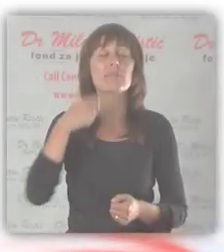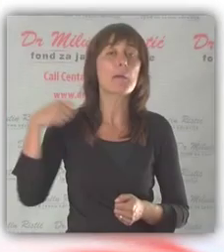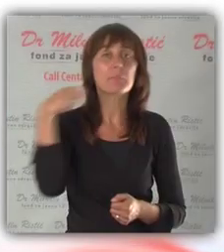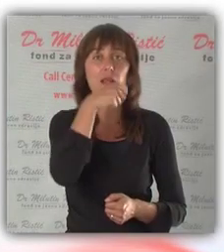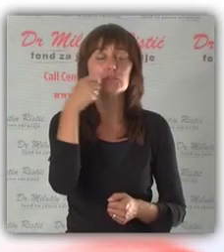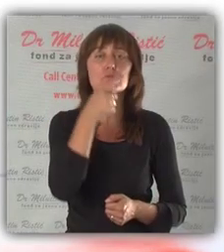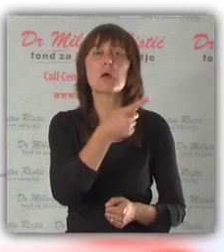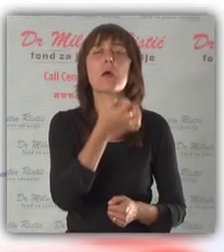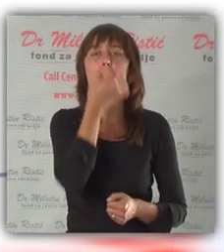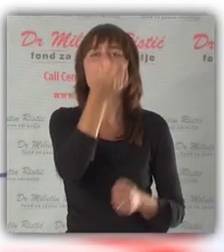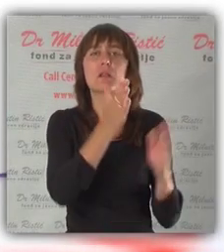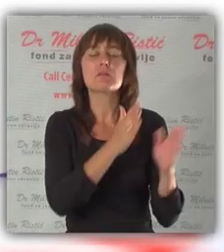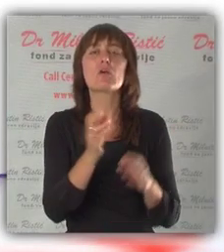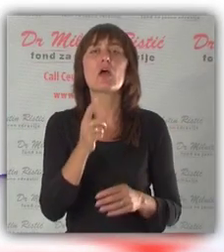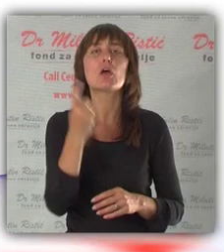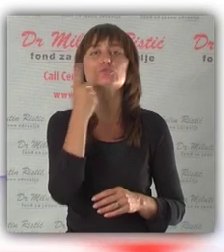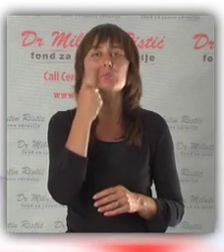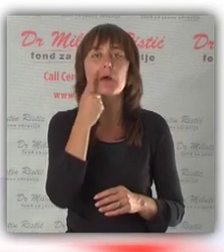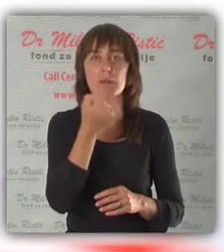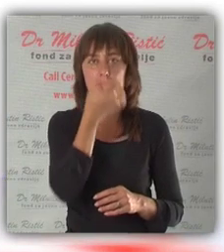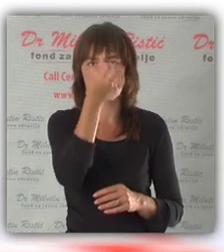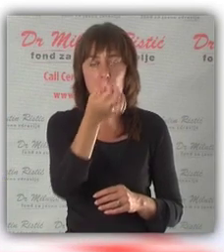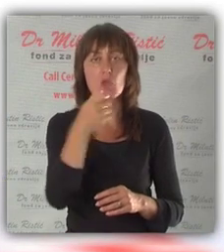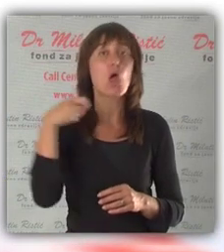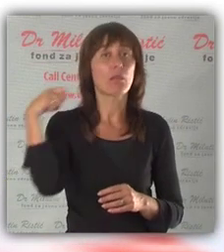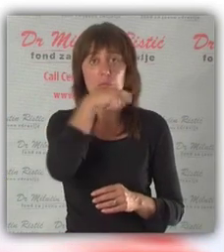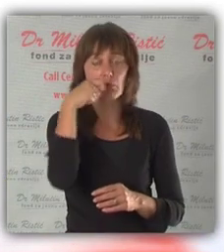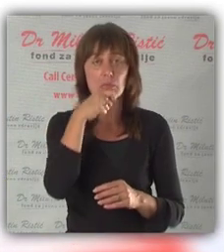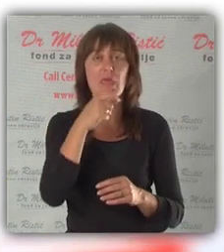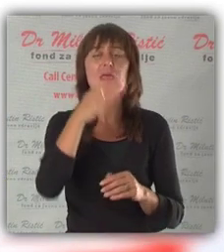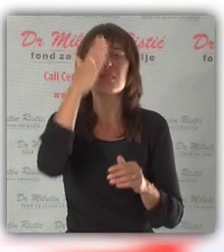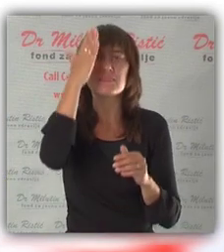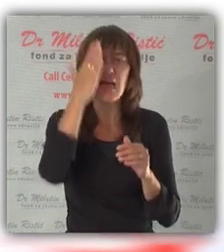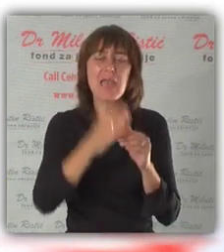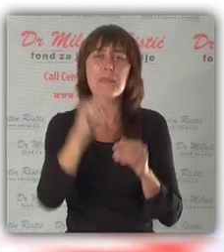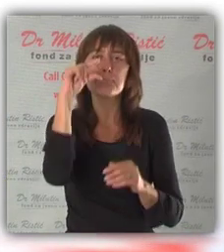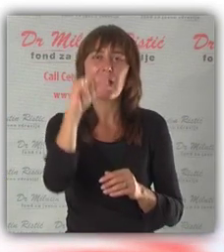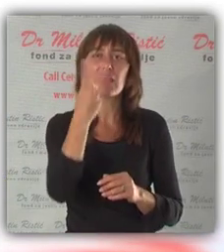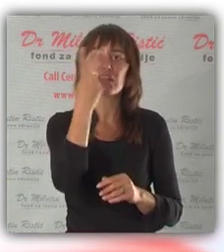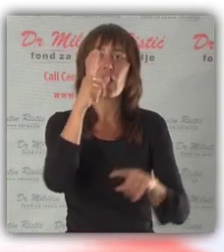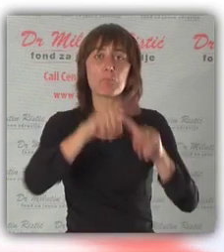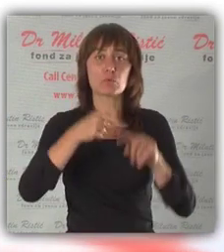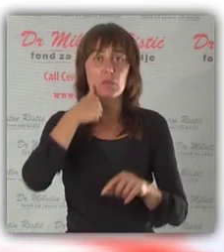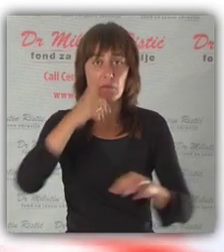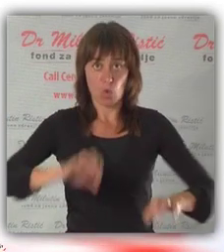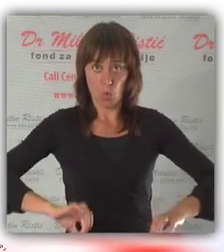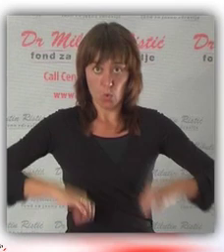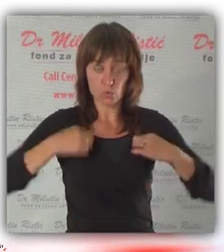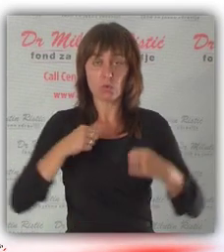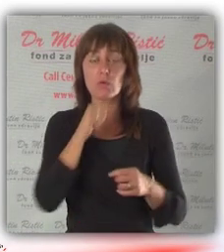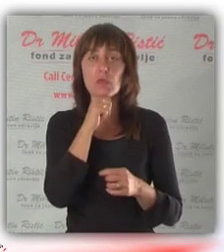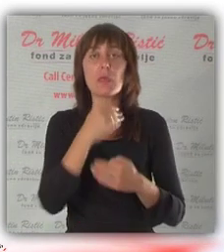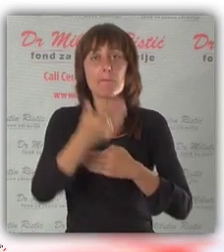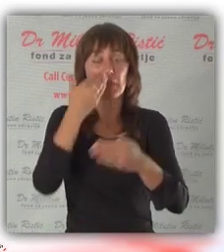Kada prati zube, najčešće je pitanje koje postavljaju stomatolozima. Zube treba prati najmanje dva puta dnevno, ujutru